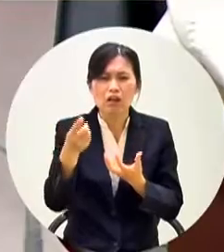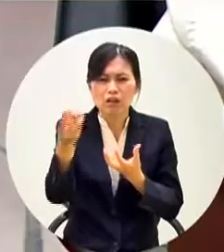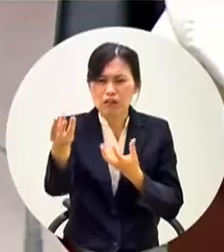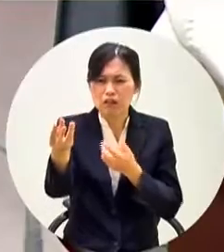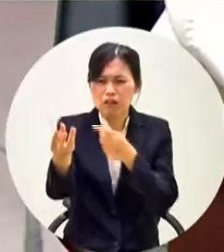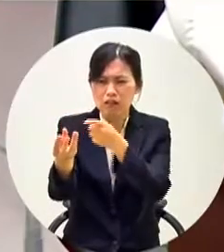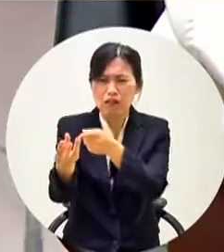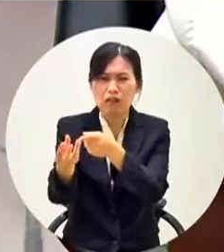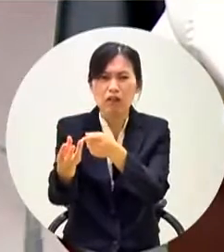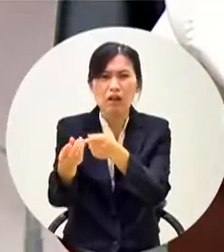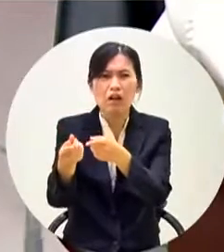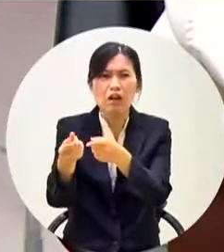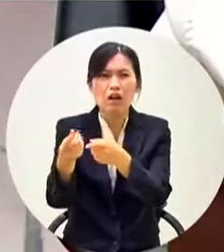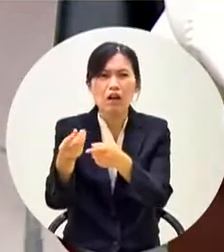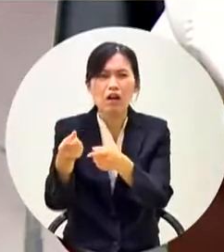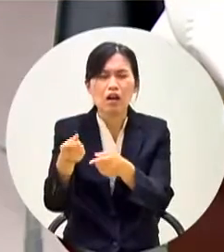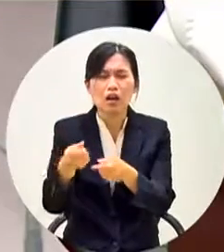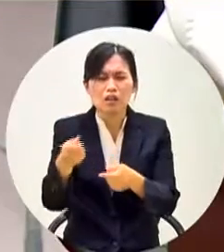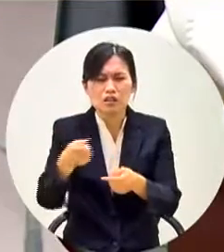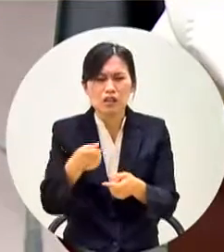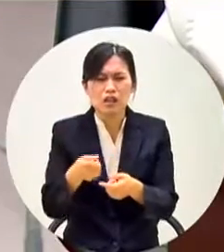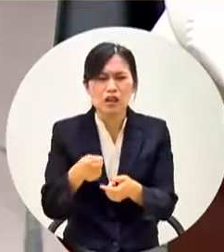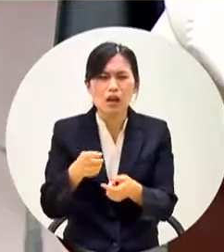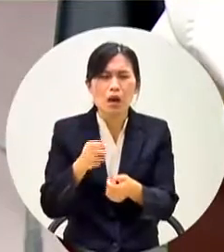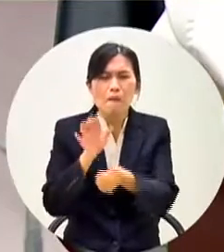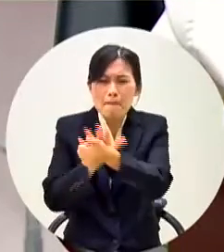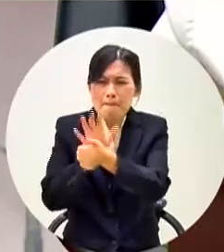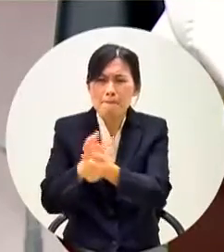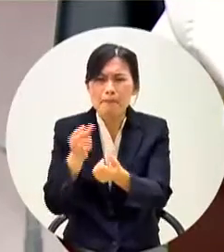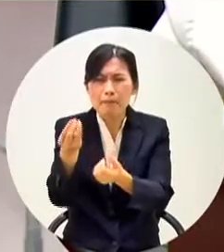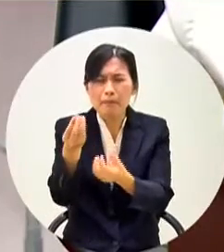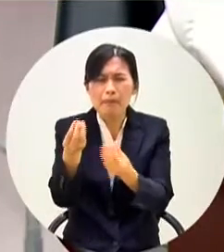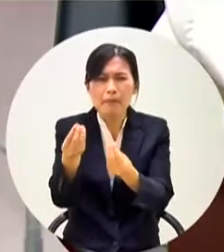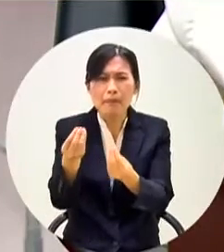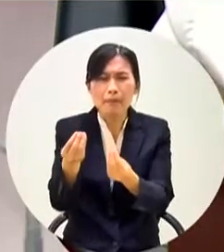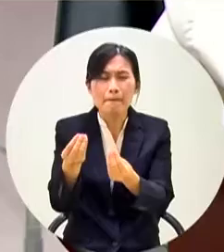孩子身上你怎麼搞那些計畫用這些名目在玩呢